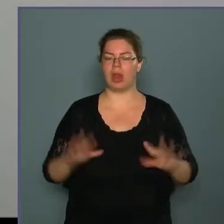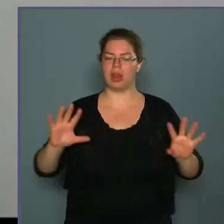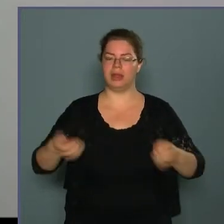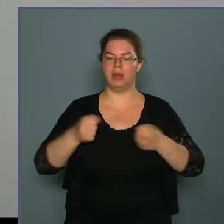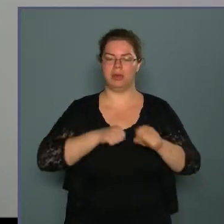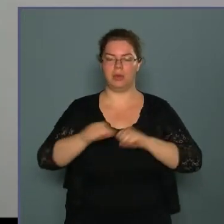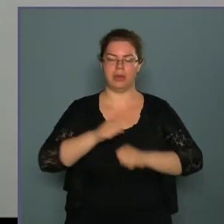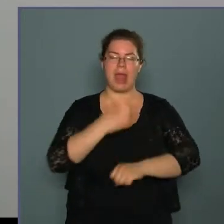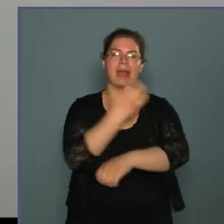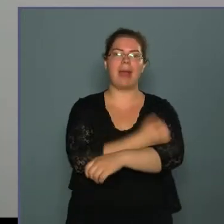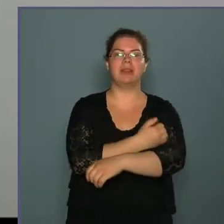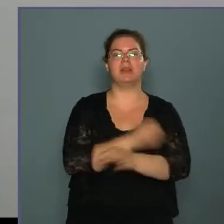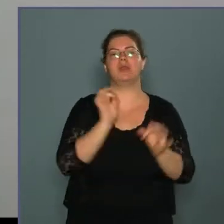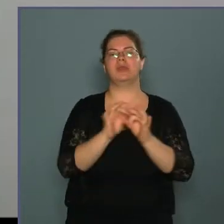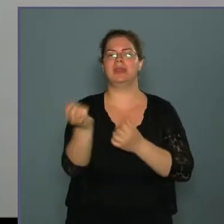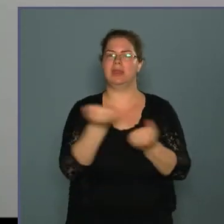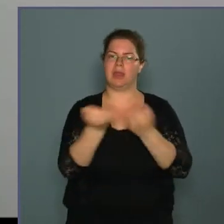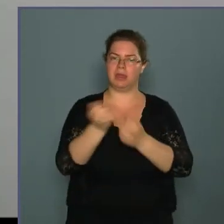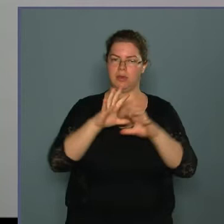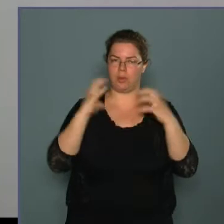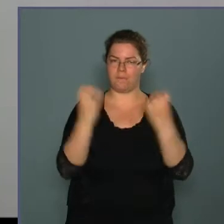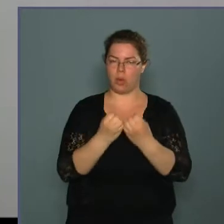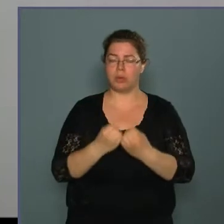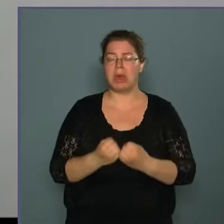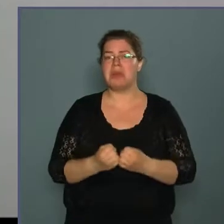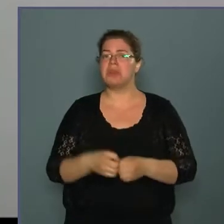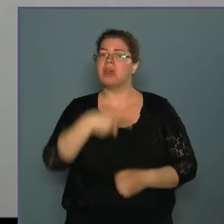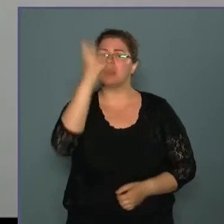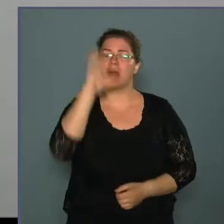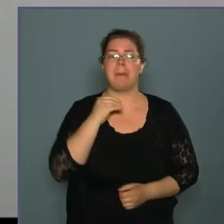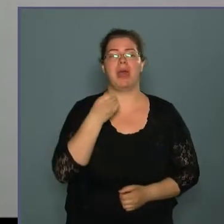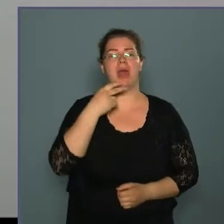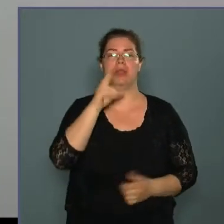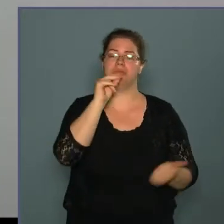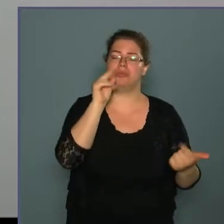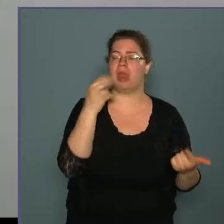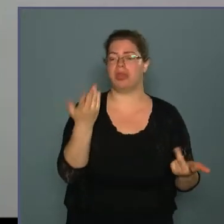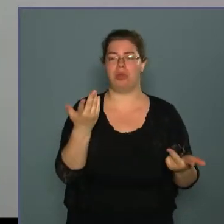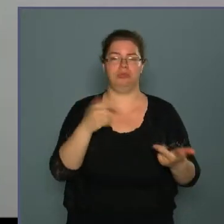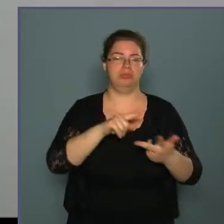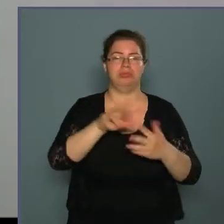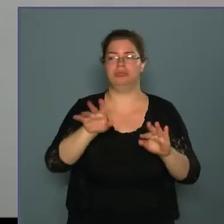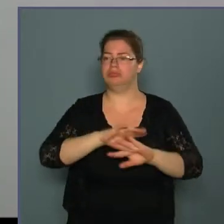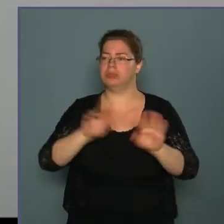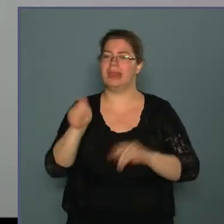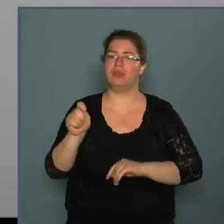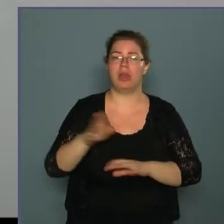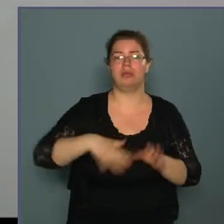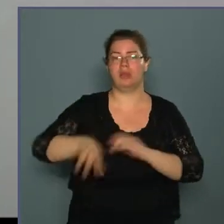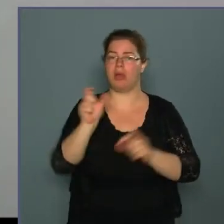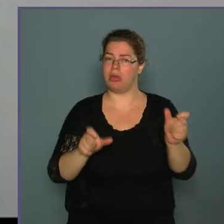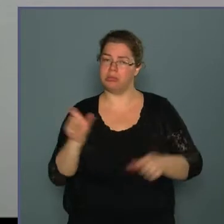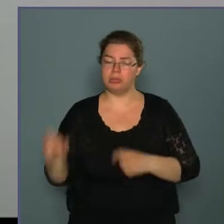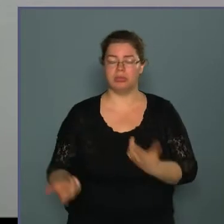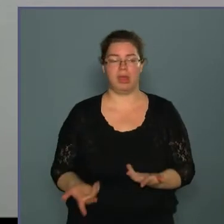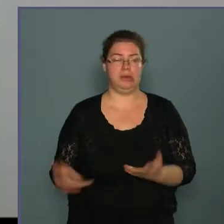önkormányzatunk a kábítószerügyi egyeztető fórumot, szakembereket, rendőrséget, ki mindenkit, képviselőtestet tagjait hívtuk